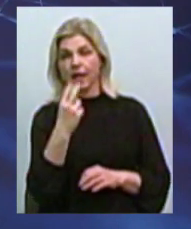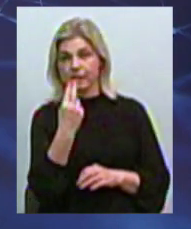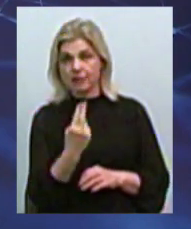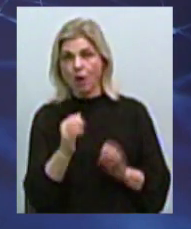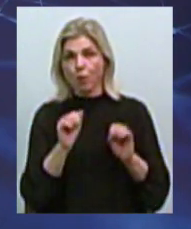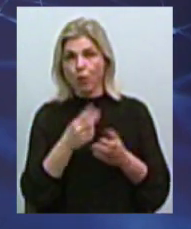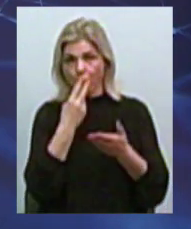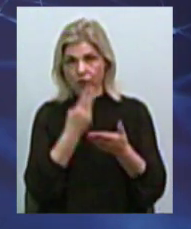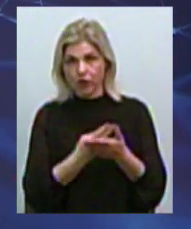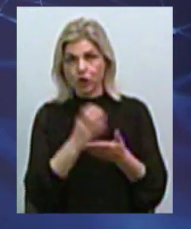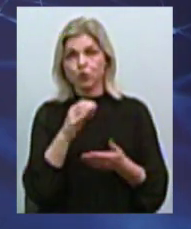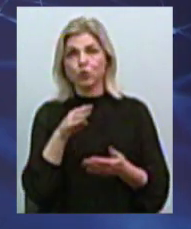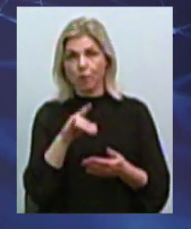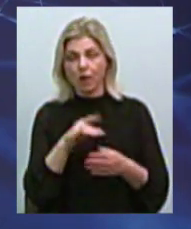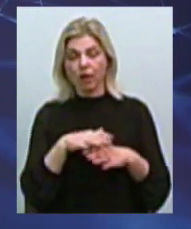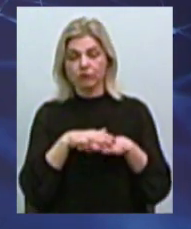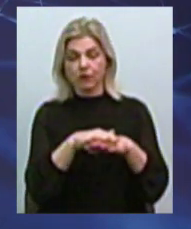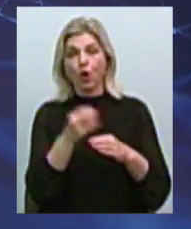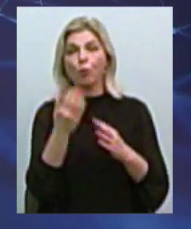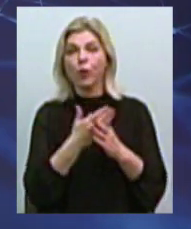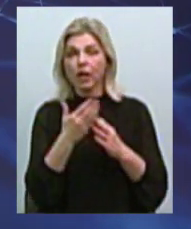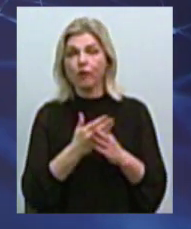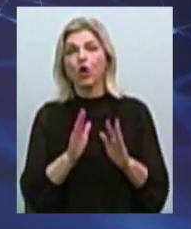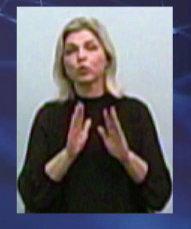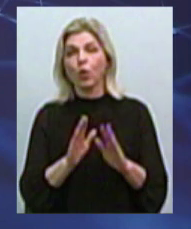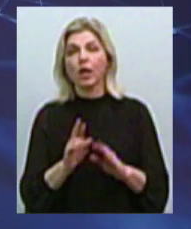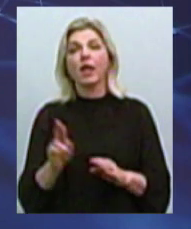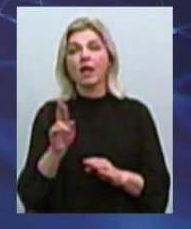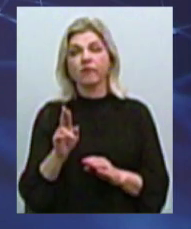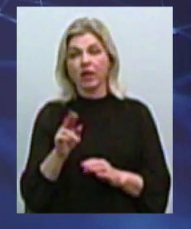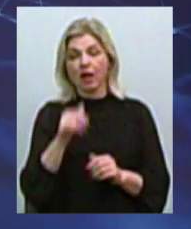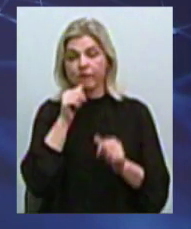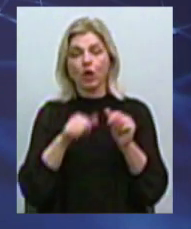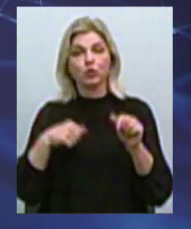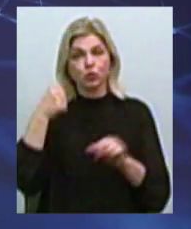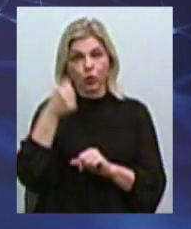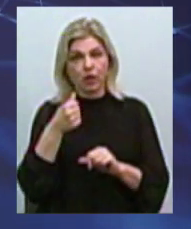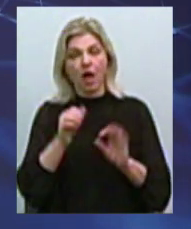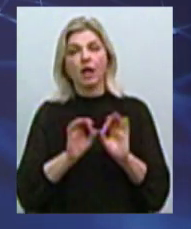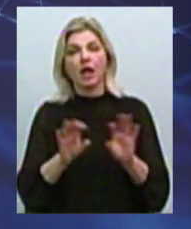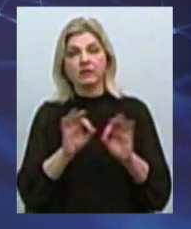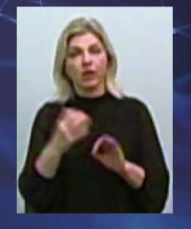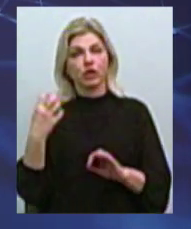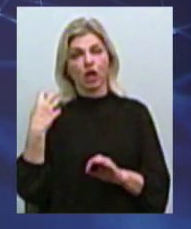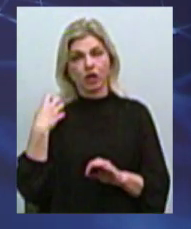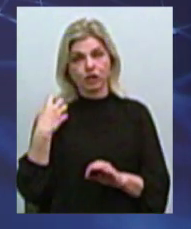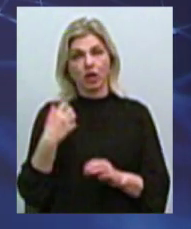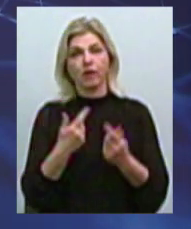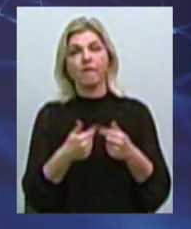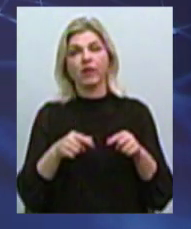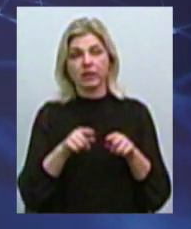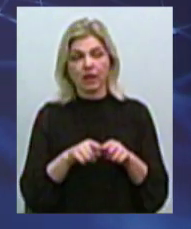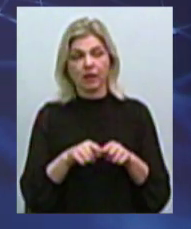суми нарахованих їм пільг лише в січні наступного року, розповіла нам начальниця відділу збуду енергії